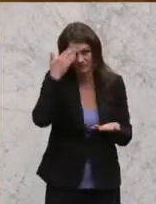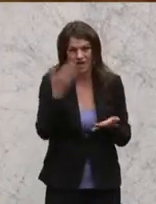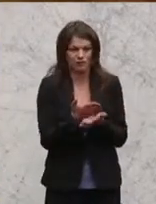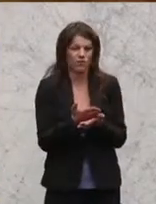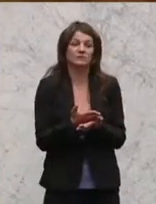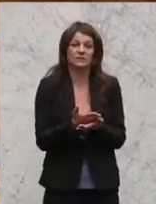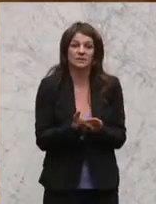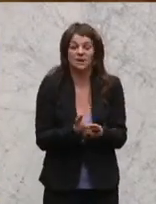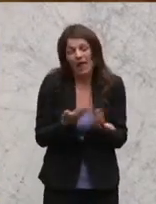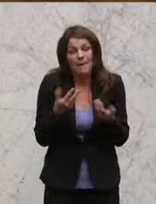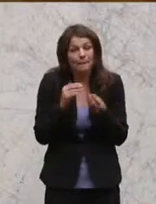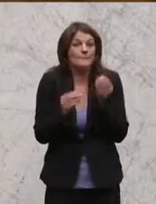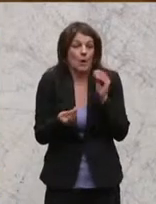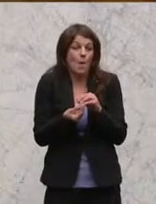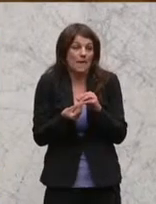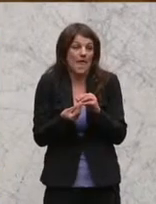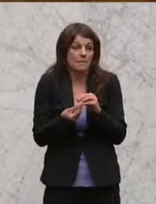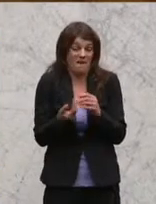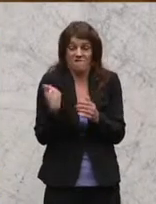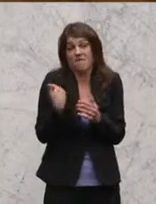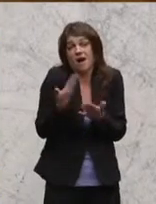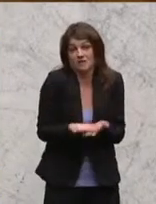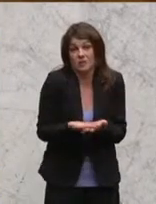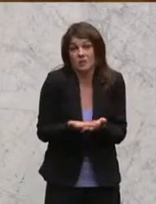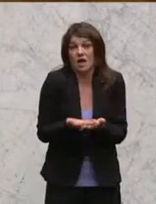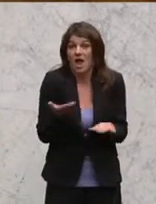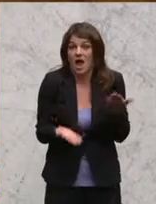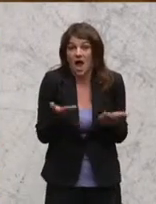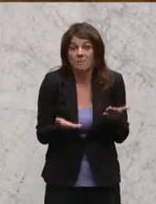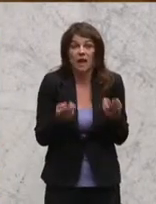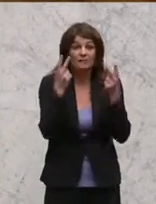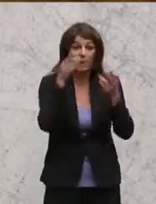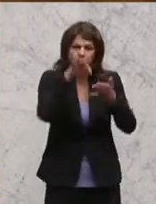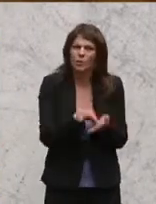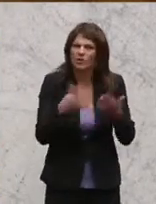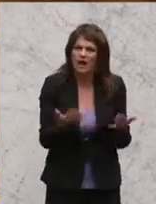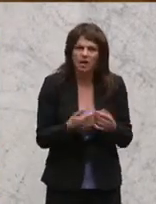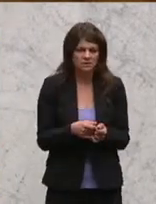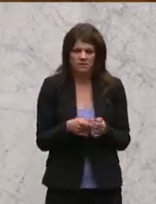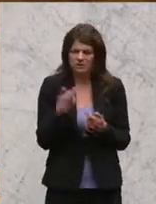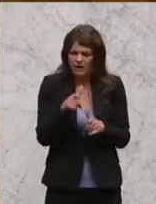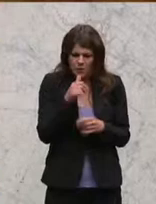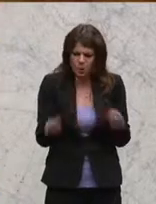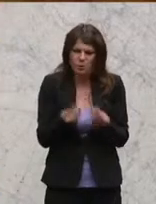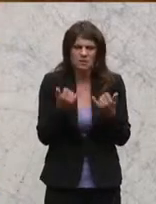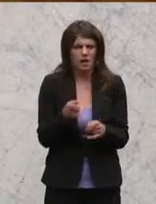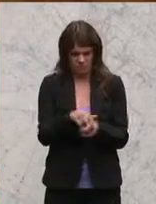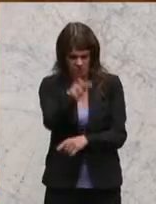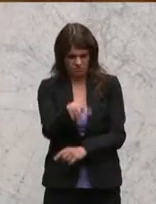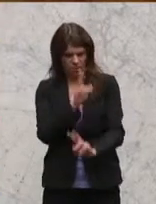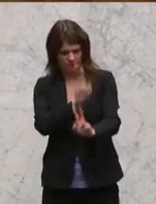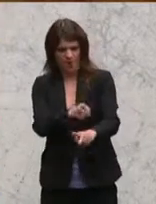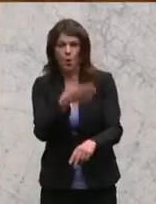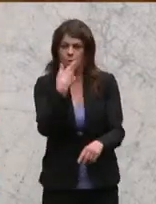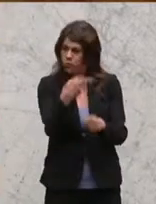ist möglicherweise ein Problem, das hier gegeben war. Aber der entscheidende Punkt ist, das kann und darf kein Grund sein, dass jemand nicht einem Arzt